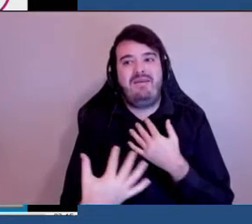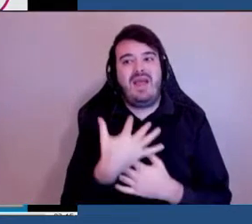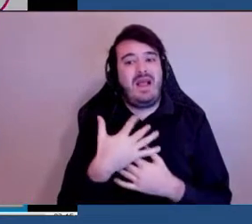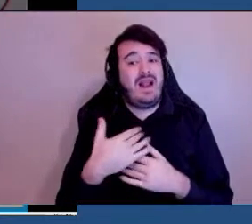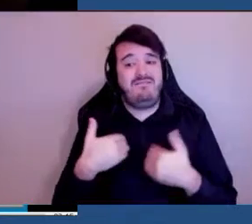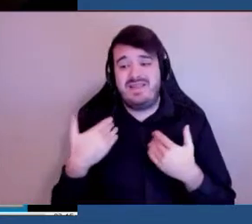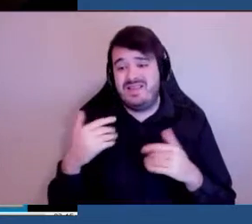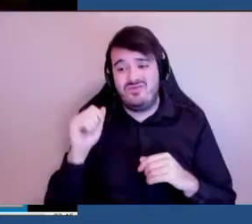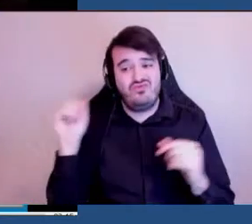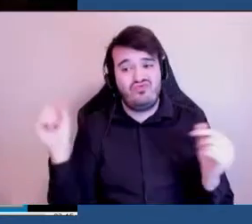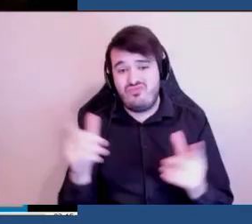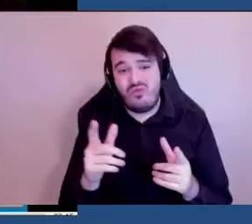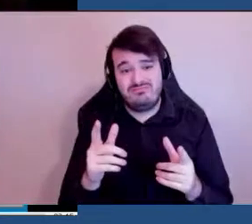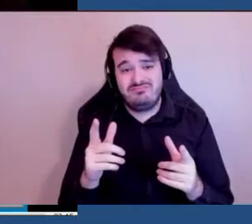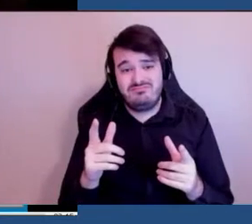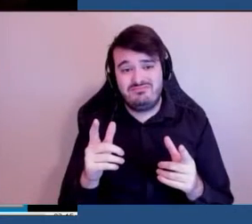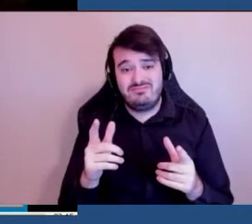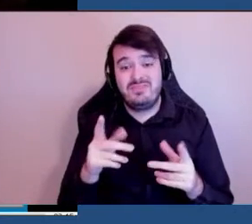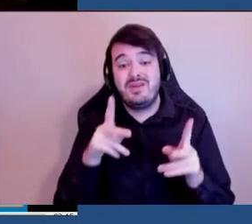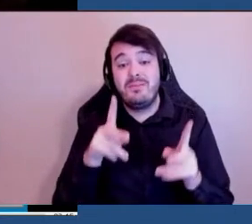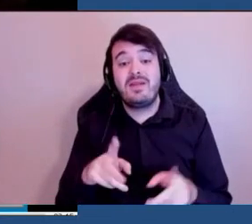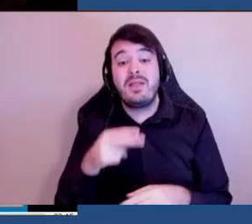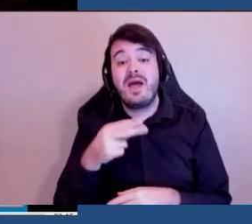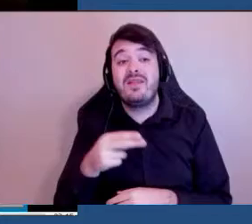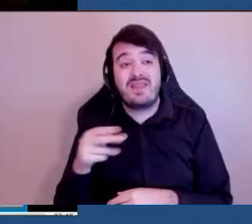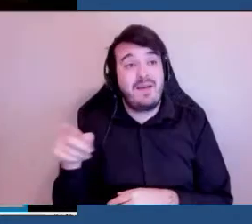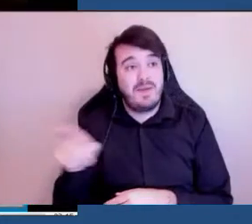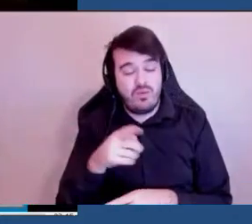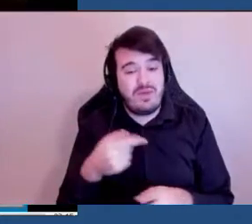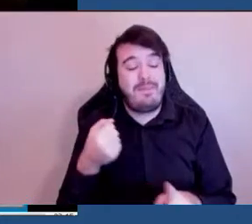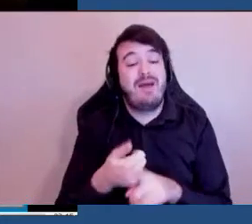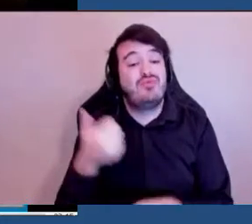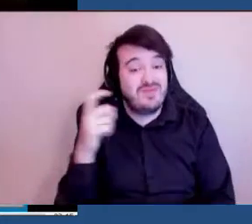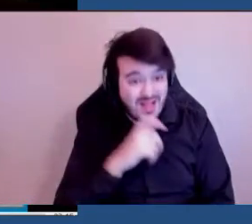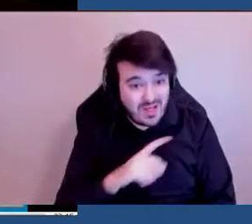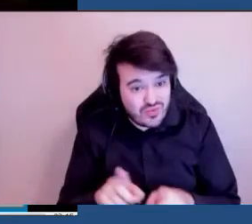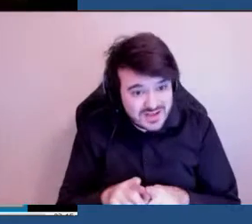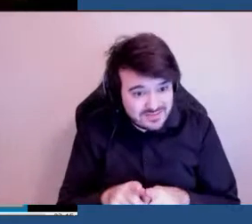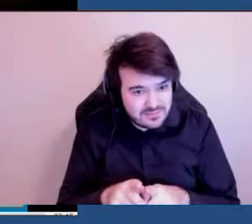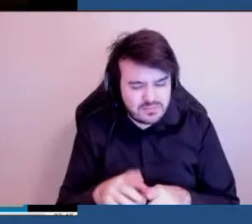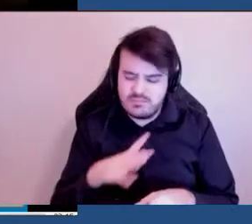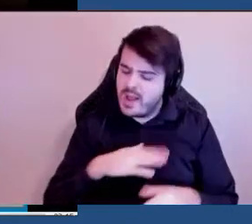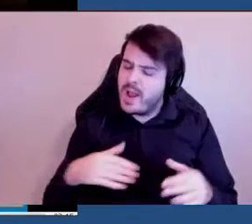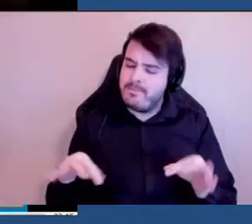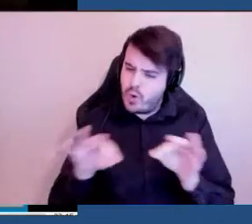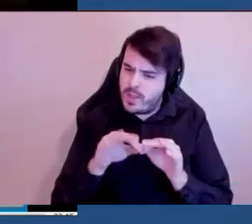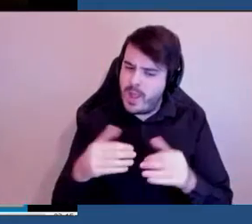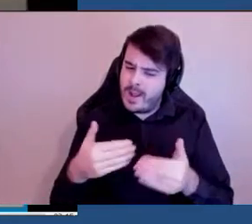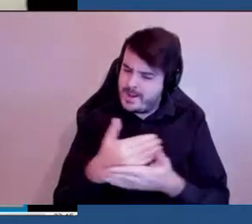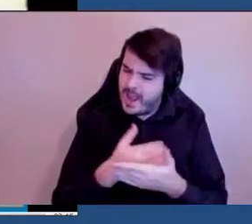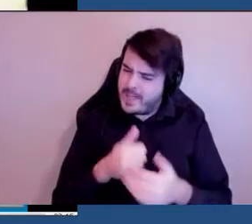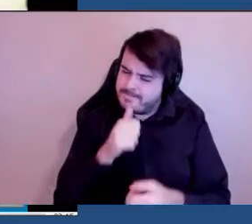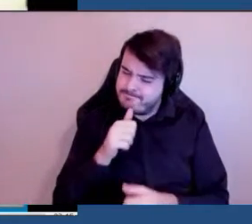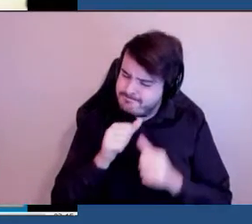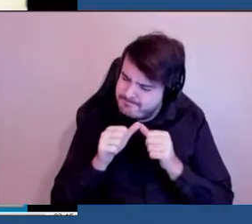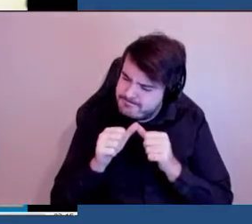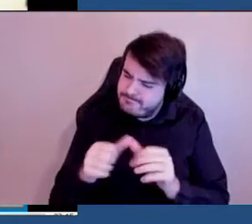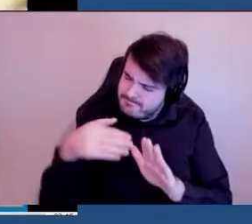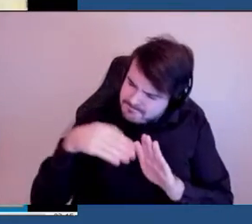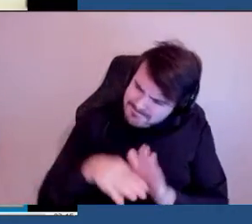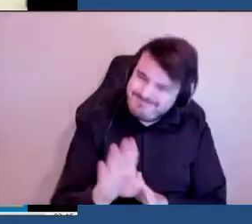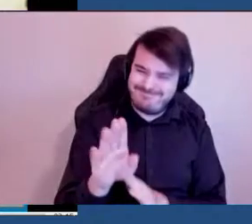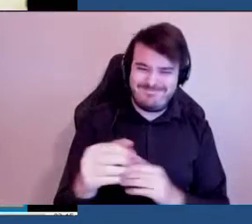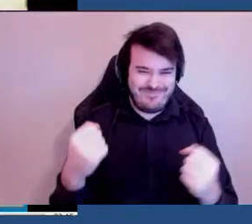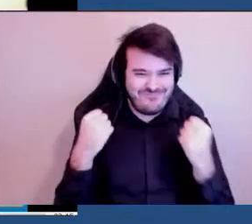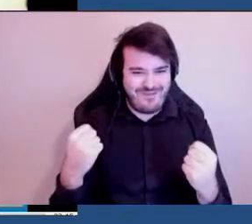disproportionnée, les personnes handicapées. et pourtant, nous restons résilients et forts. Cette année, le thème